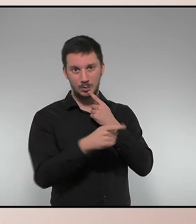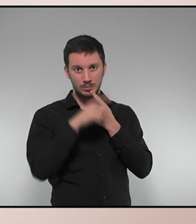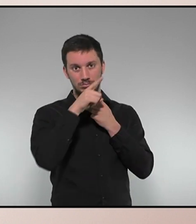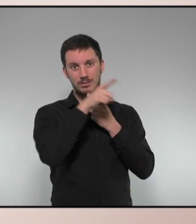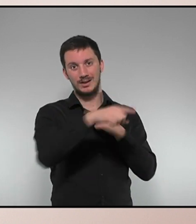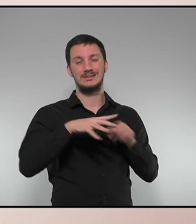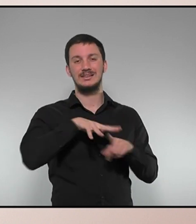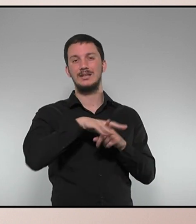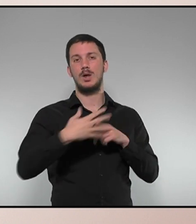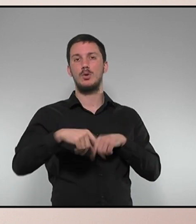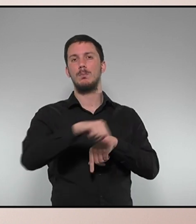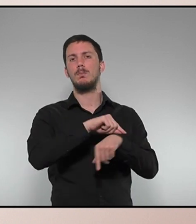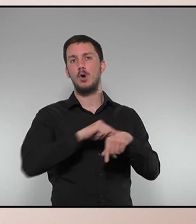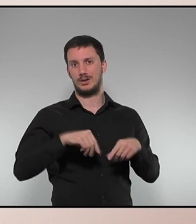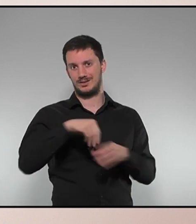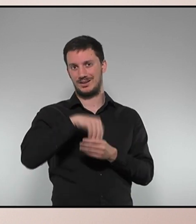Socialistes Units per avançar.